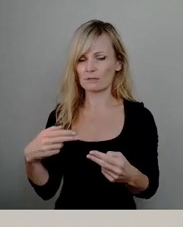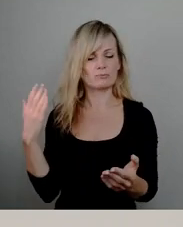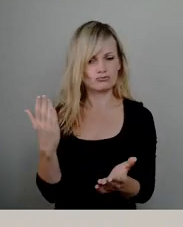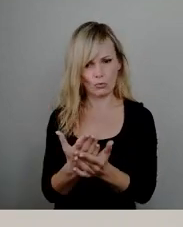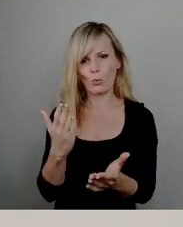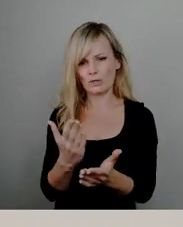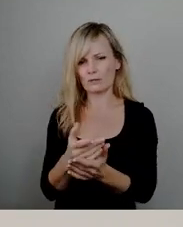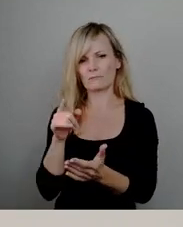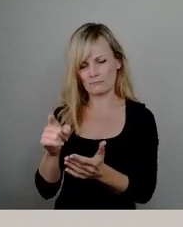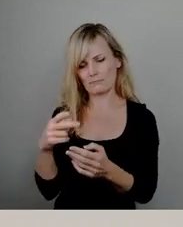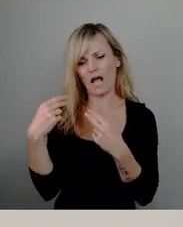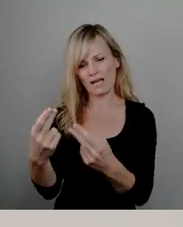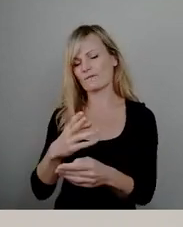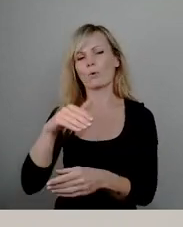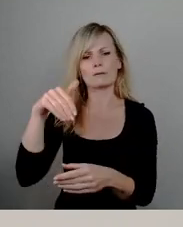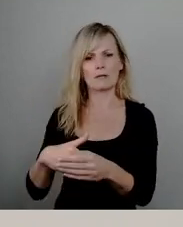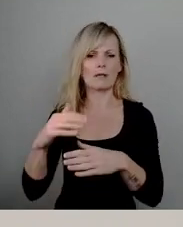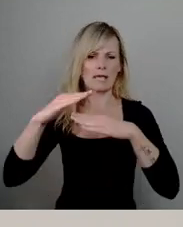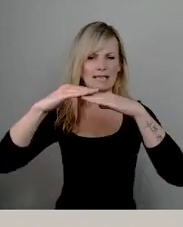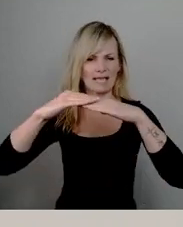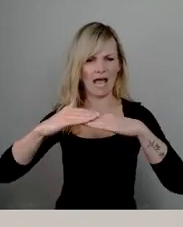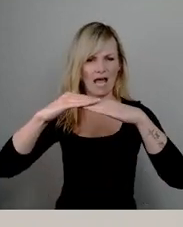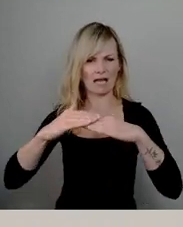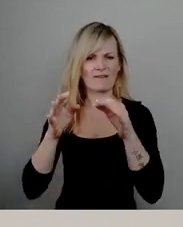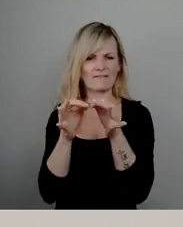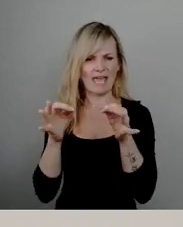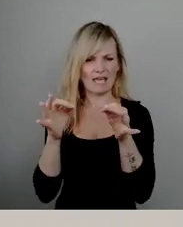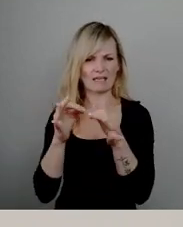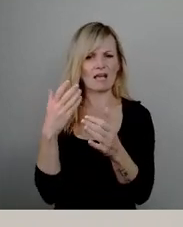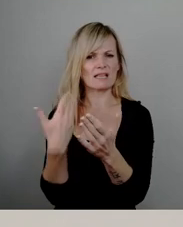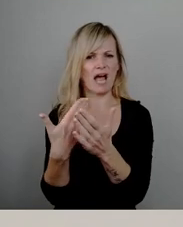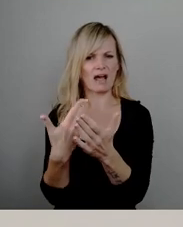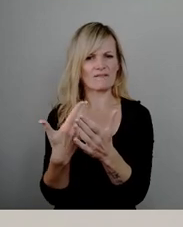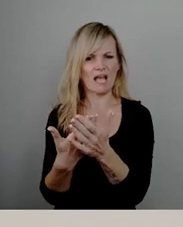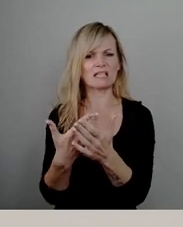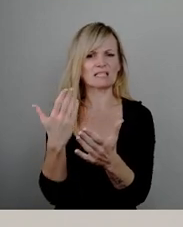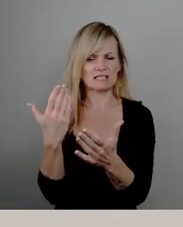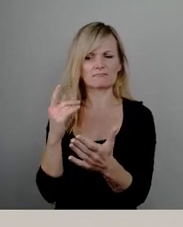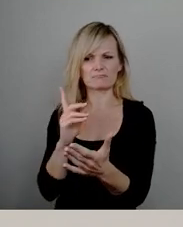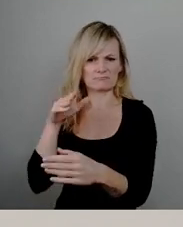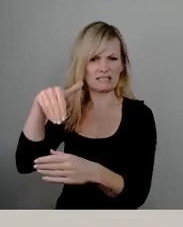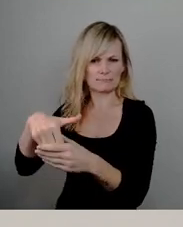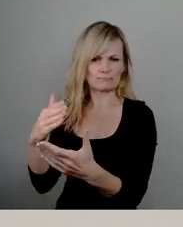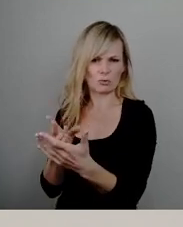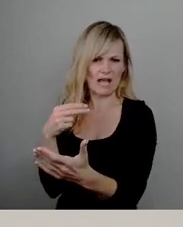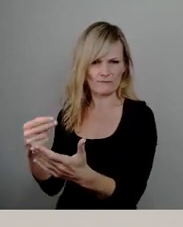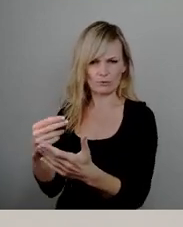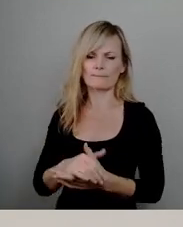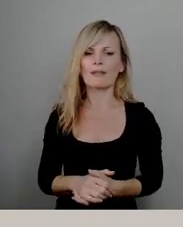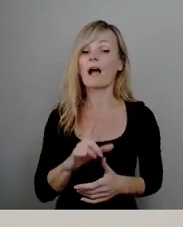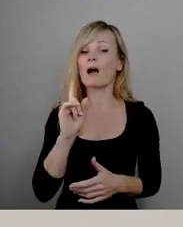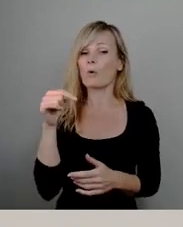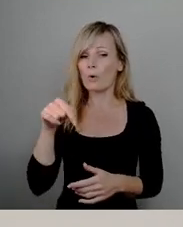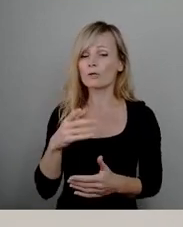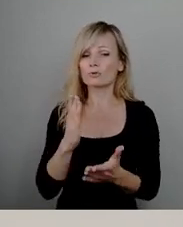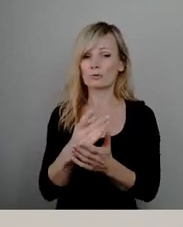des Tragfähigkeitsnachweises und auch das ist heute schon gesagt worden, ich würde es auch gerne nochmal für